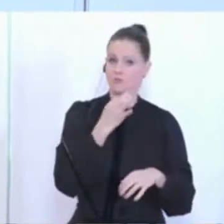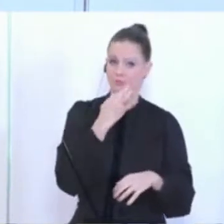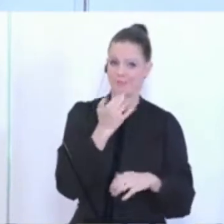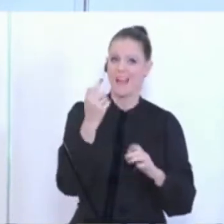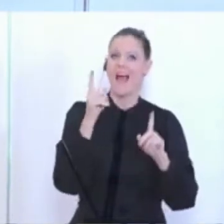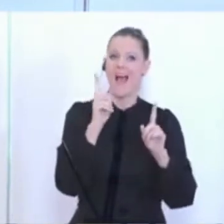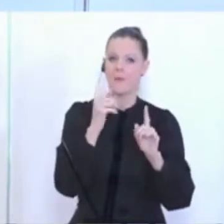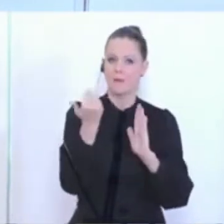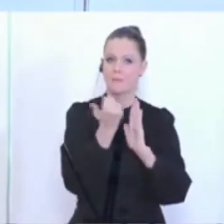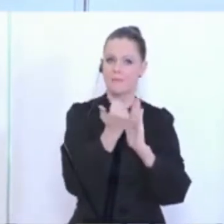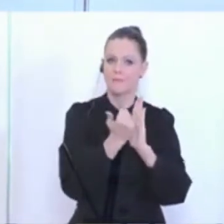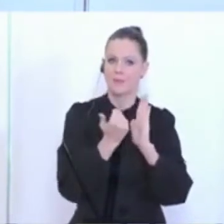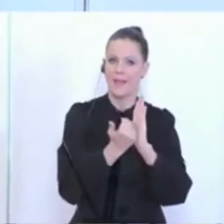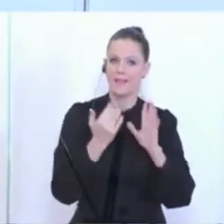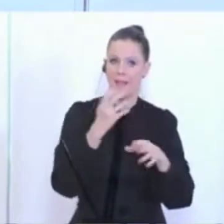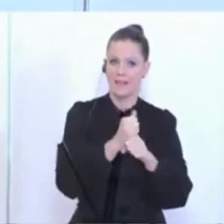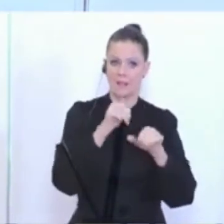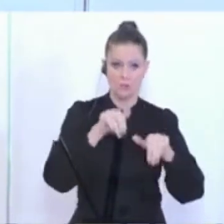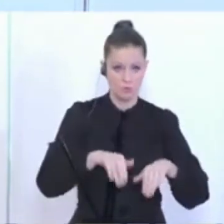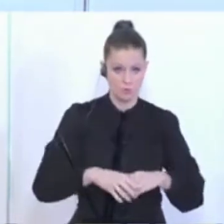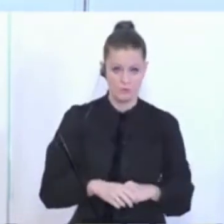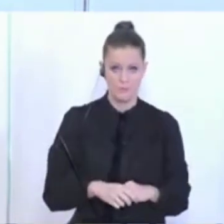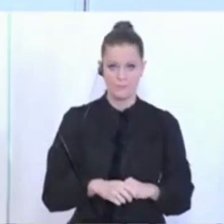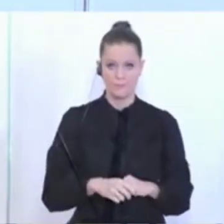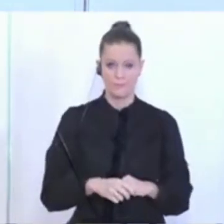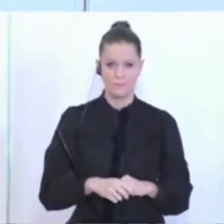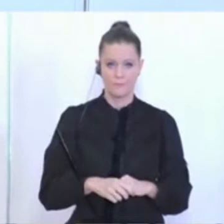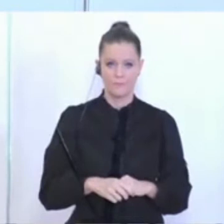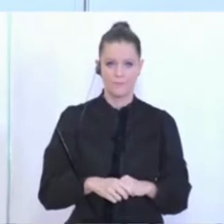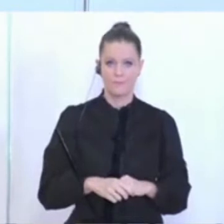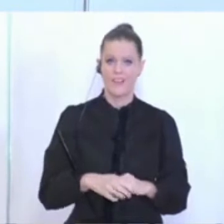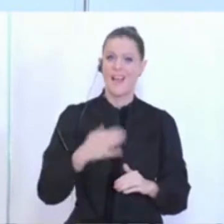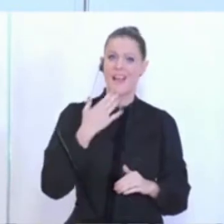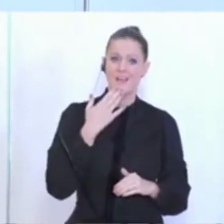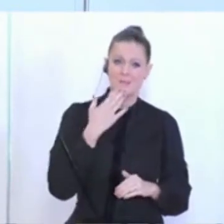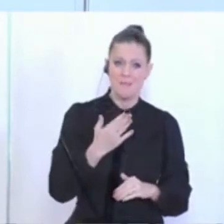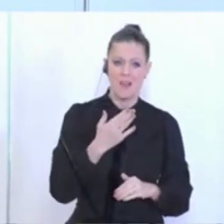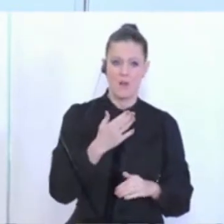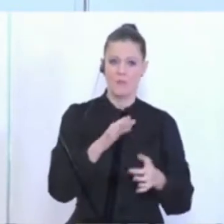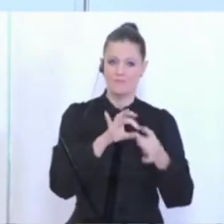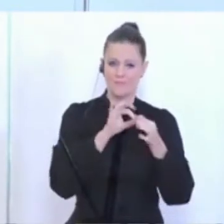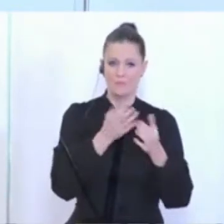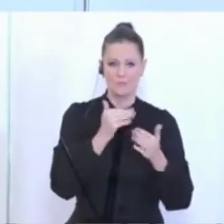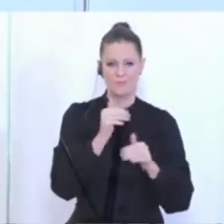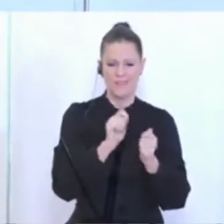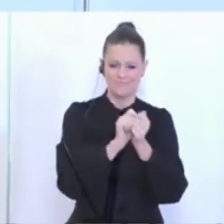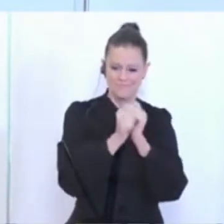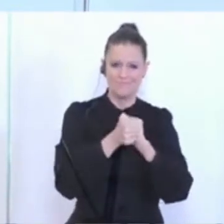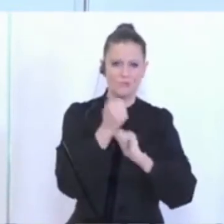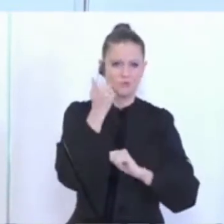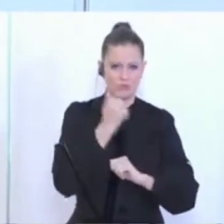Regeln. Also wir müssen hier quasi, was Empfehlungen betrifft, ein bisschen nachschärfen. Auch wieder